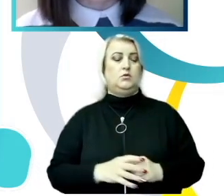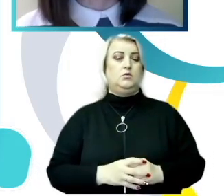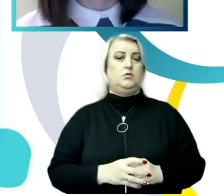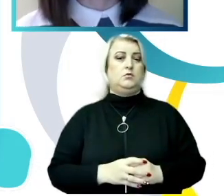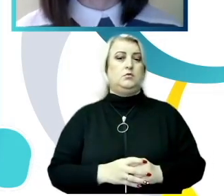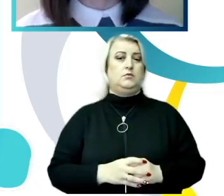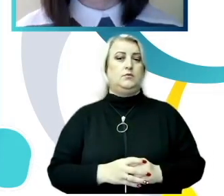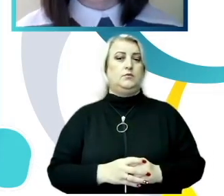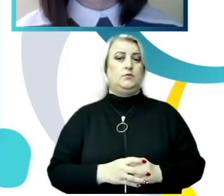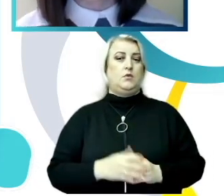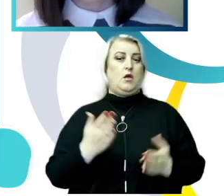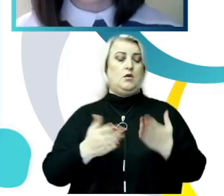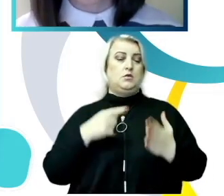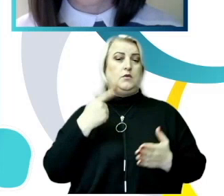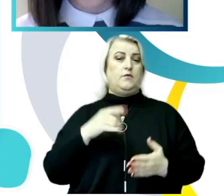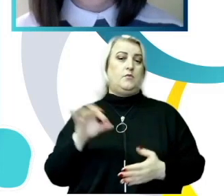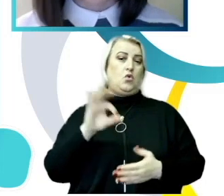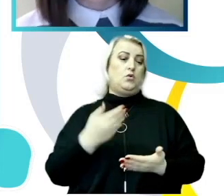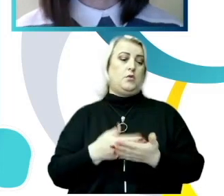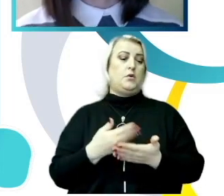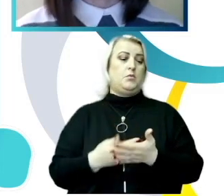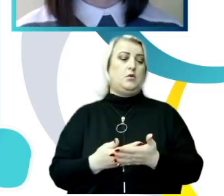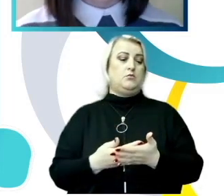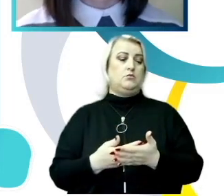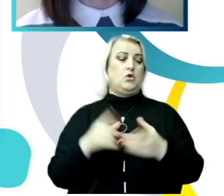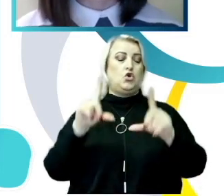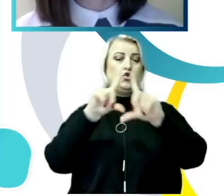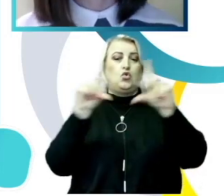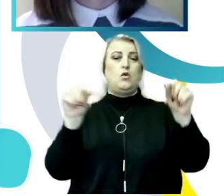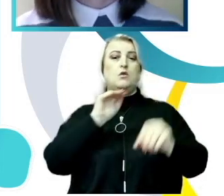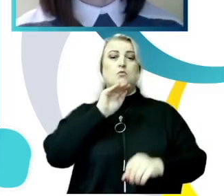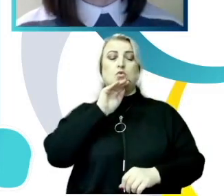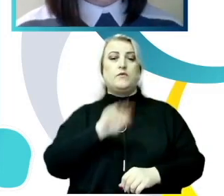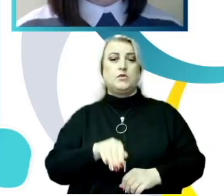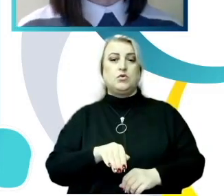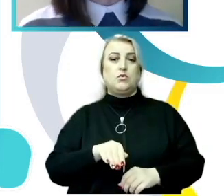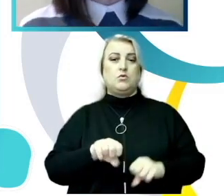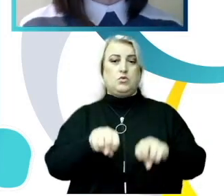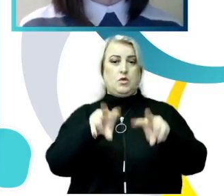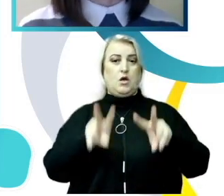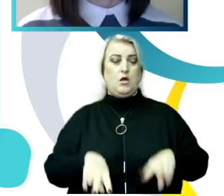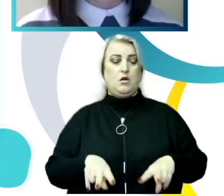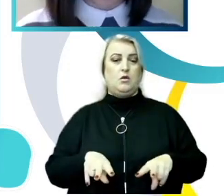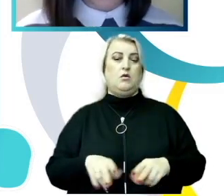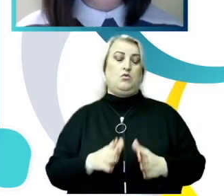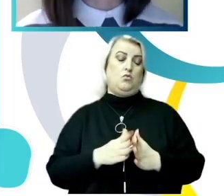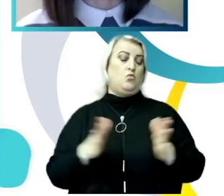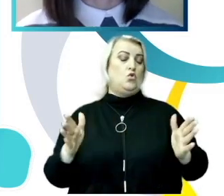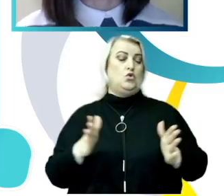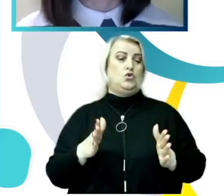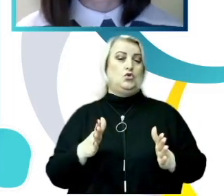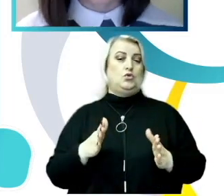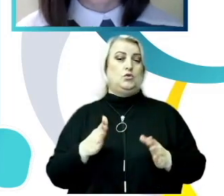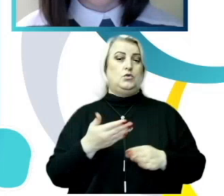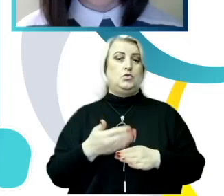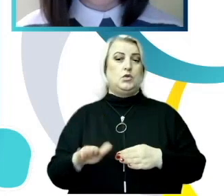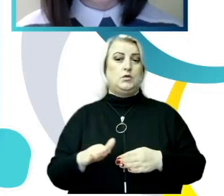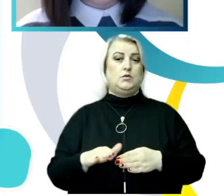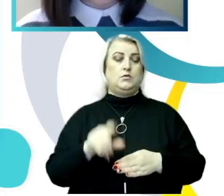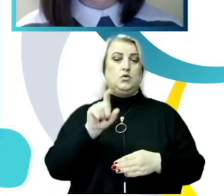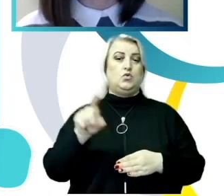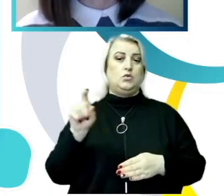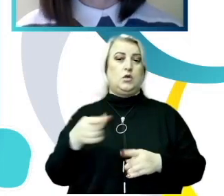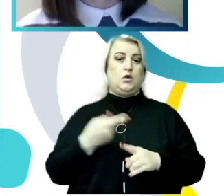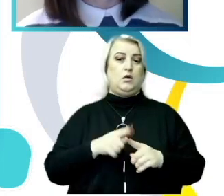instituții. Dacă noi vorbim, spre exemplu, despre școlile profesionale, atunci, în mare parte, studenții, persoanele care își fac